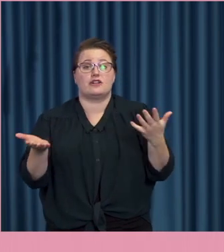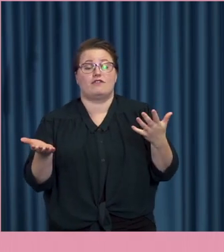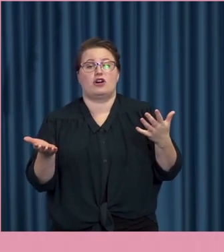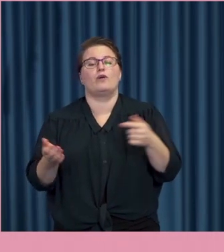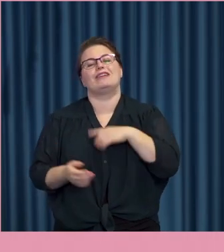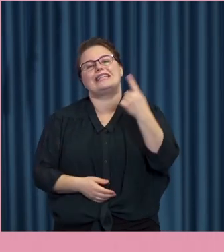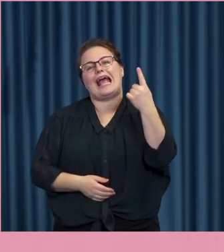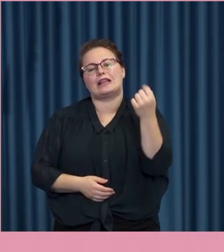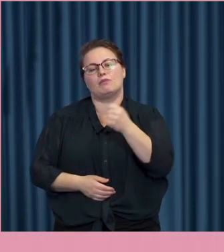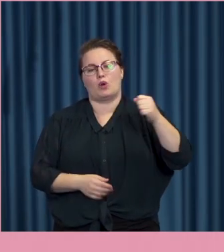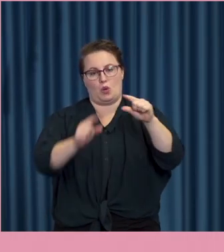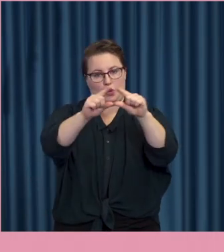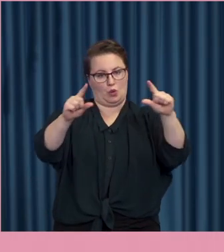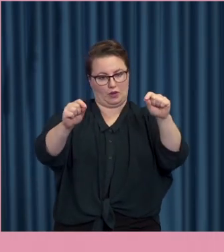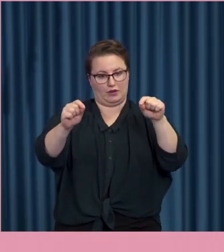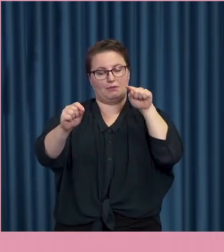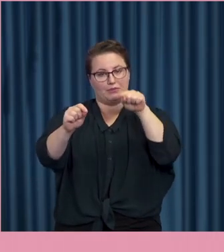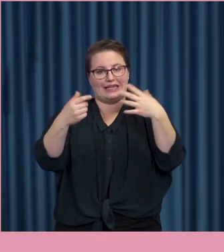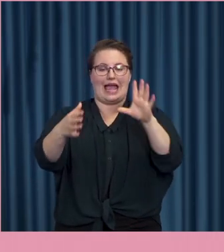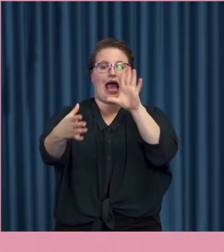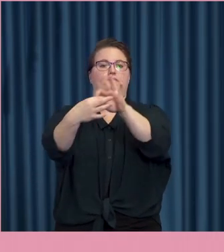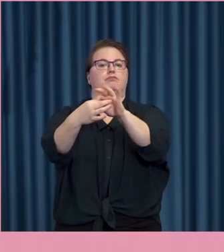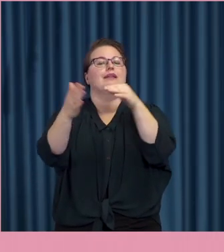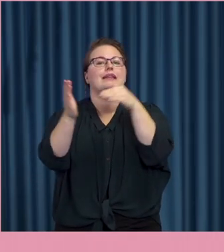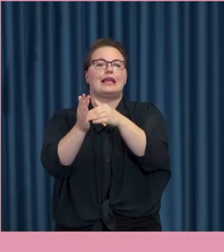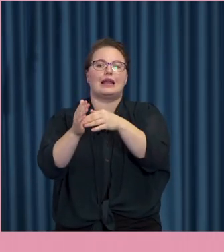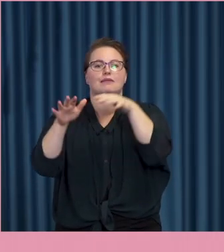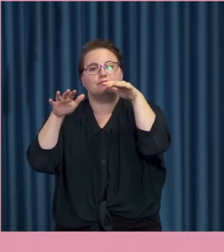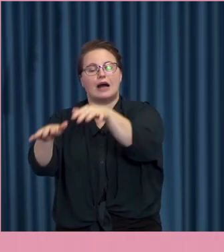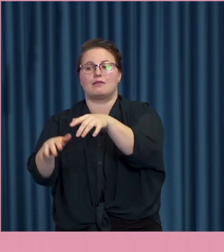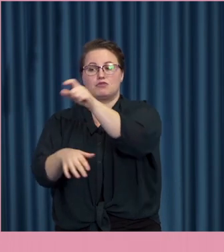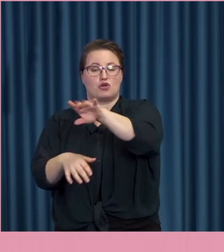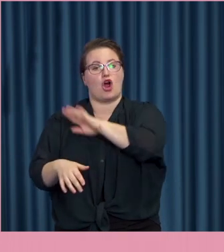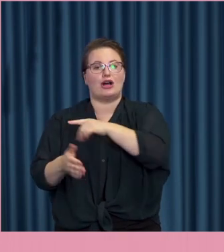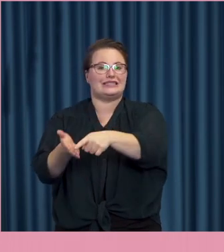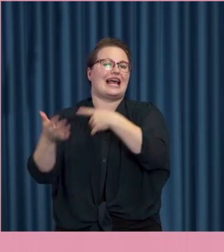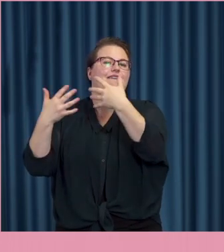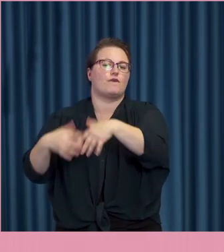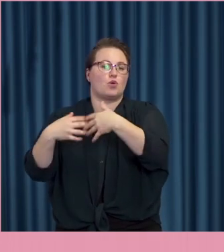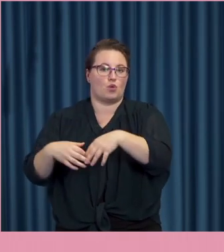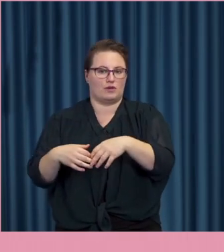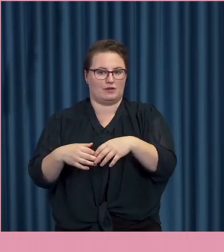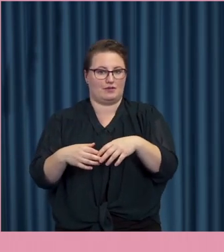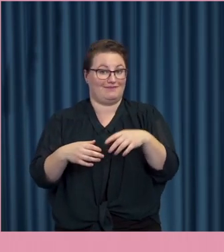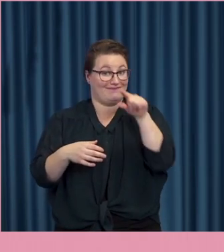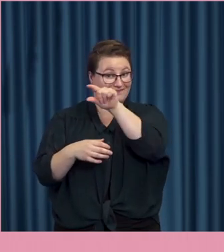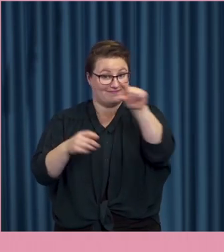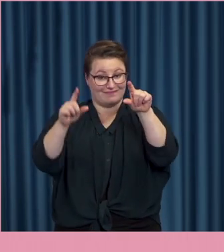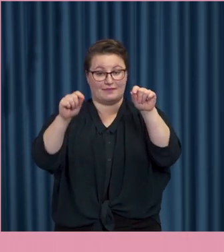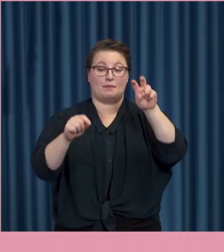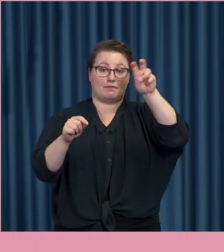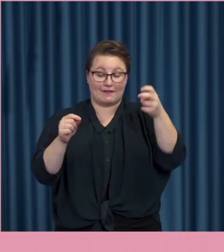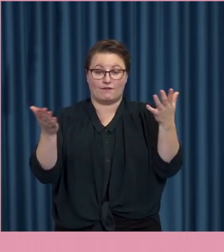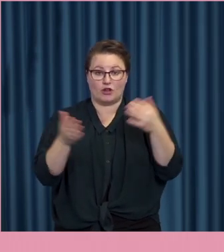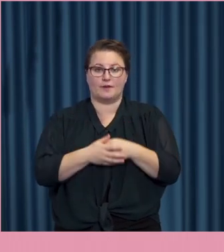särskilt sikte på angrepp på personer som har särskilda funktioner. Och den lyder så här